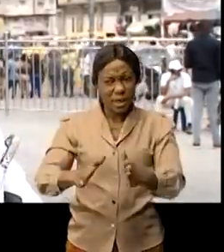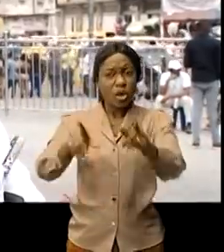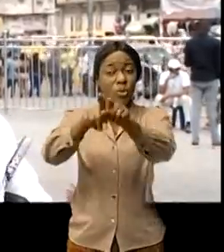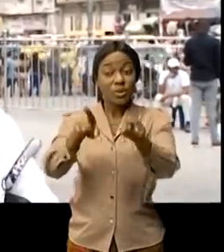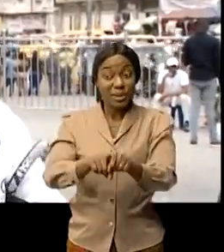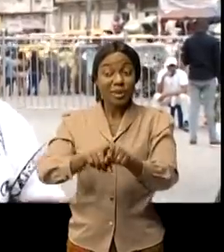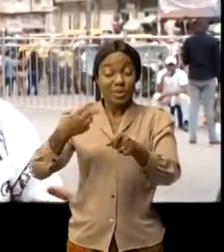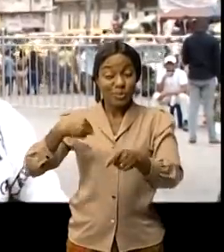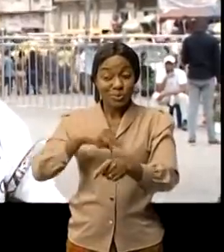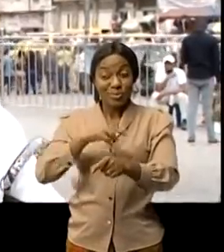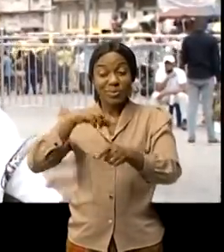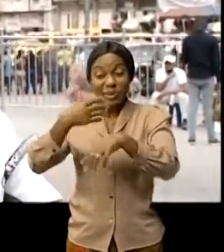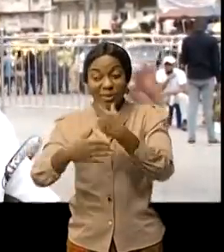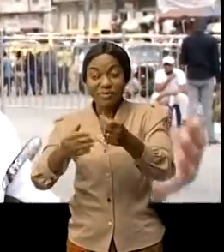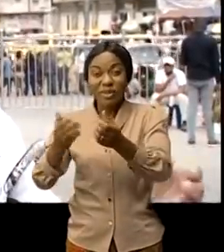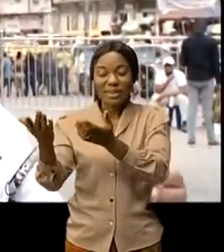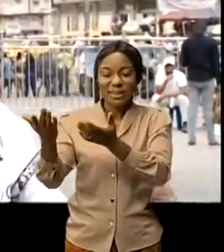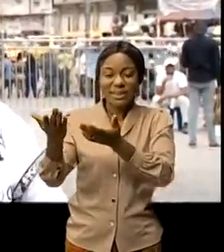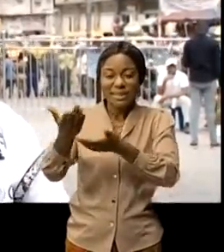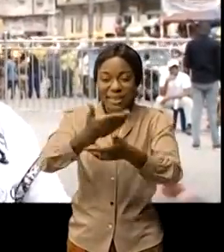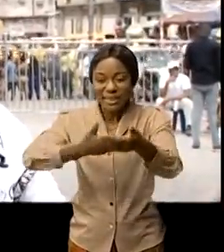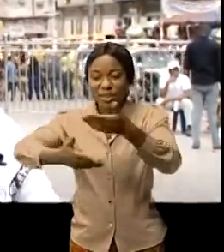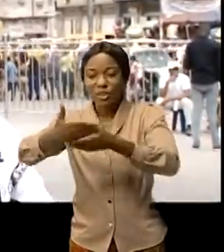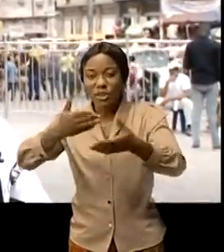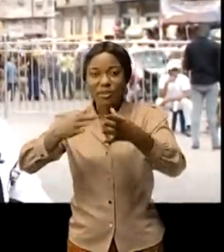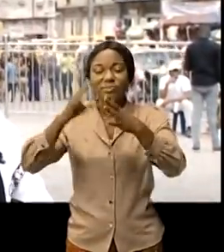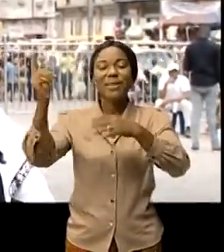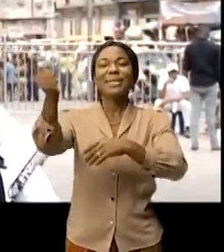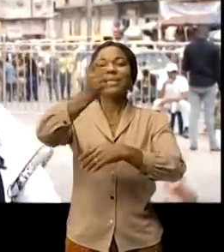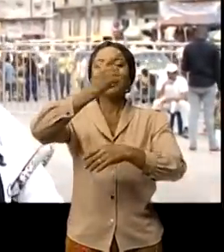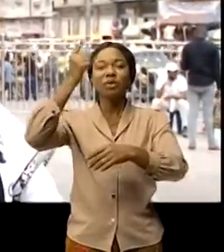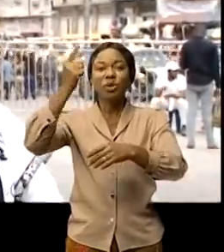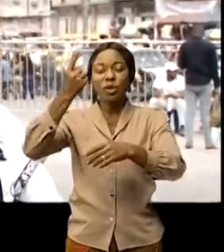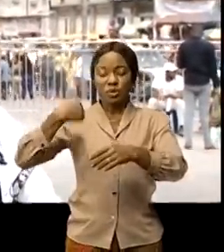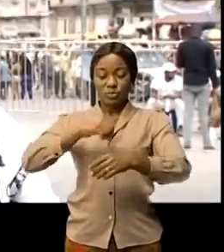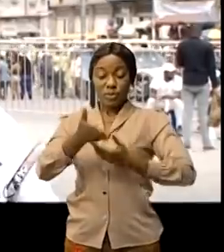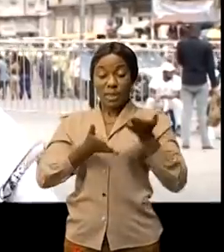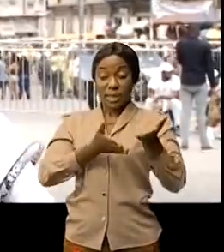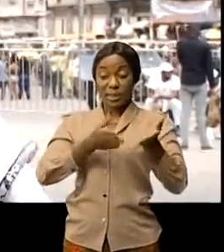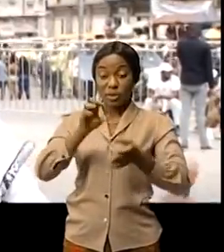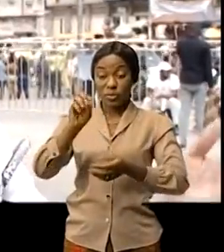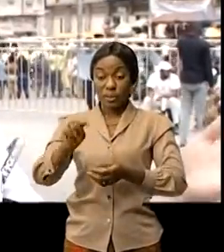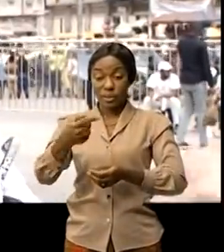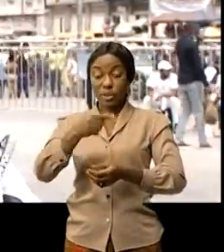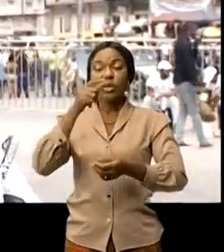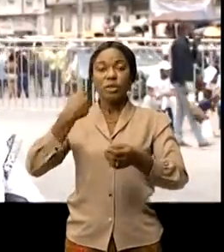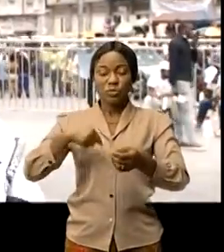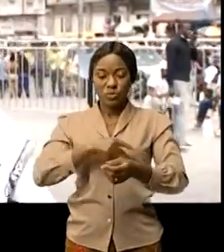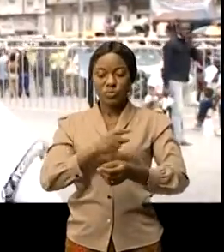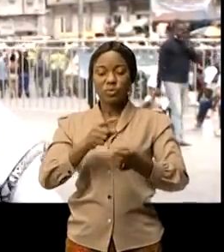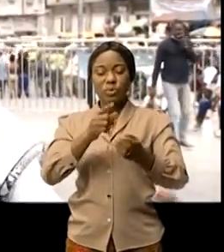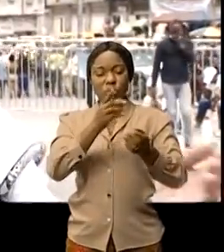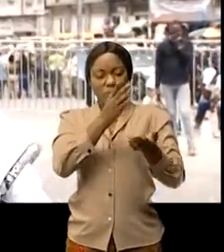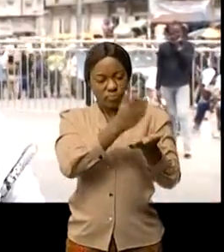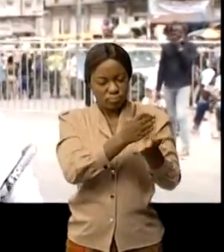services internationaux qui nous aident et nous hébergeons certaines personnes et nous